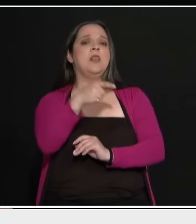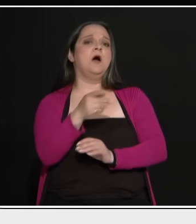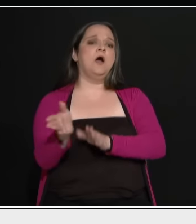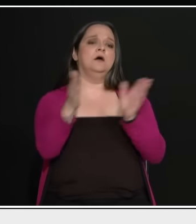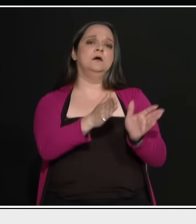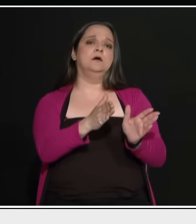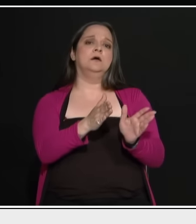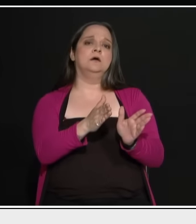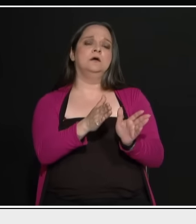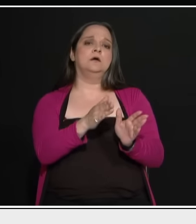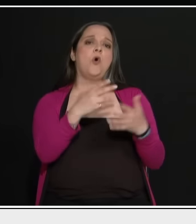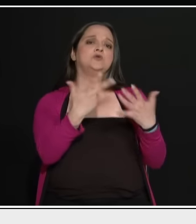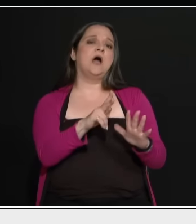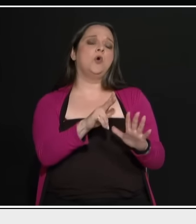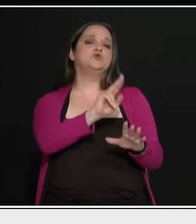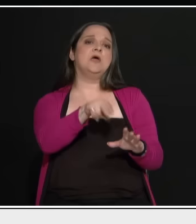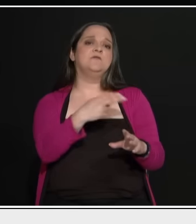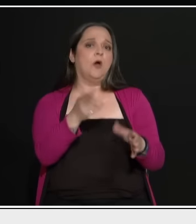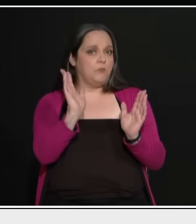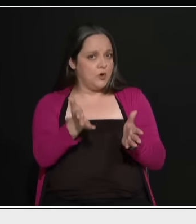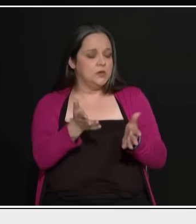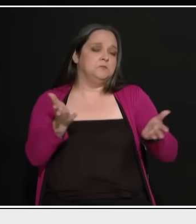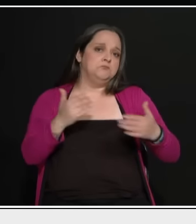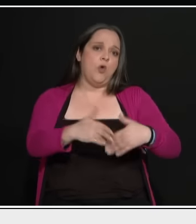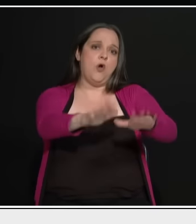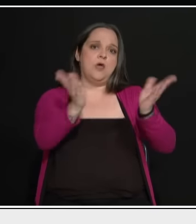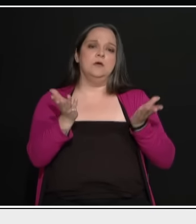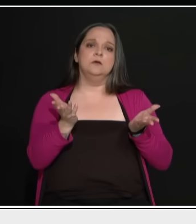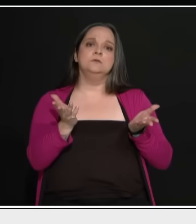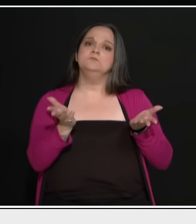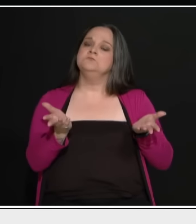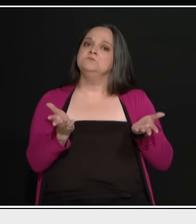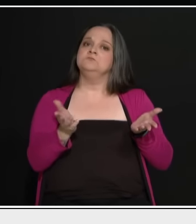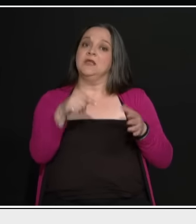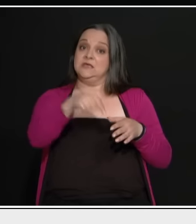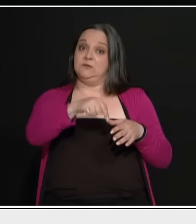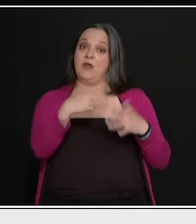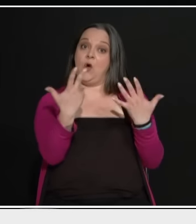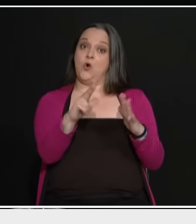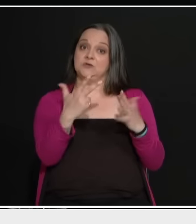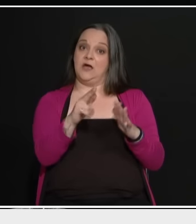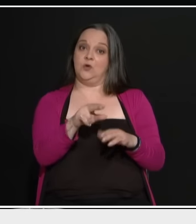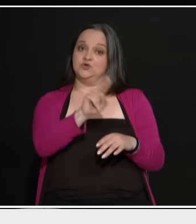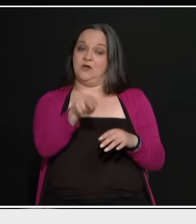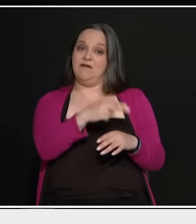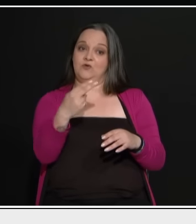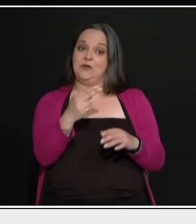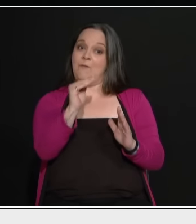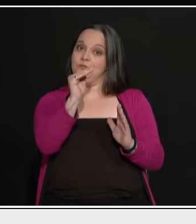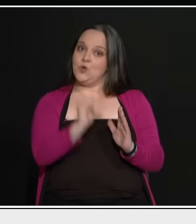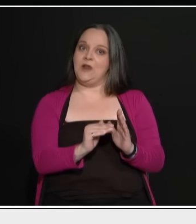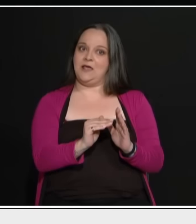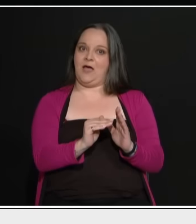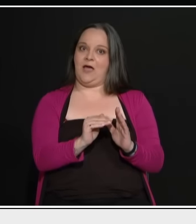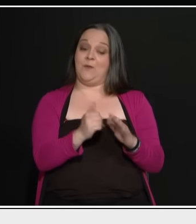κύριε. Αν μπορείς ζήσε, δεν μπορείς. Και δεν εξετάζει ότι τα 800 ευρώ σήμερα είναι λιγότερα από τα